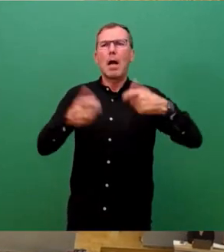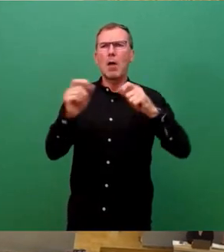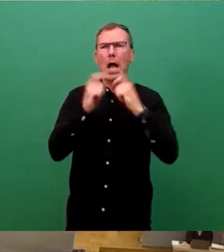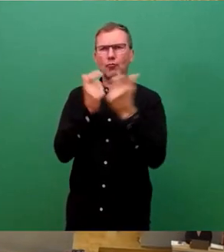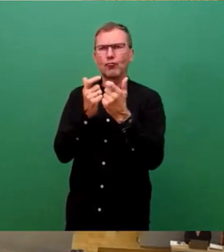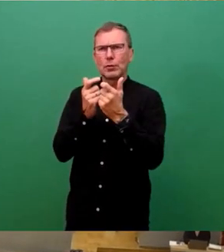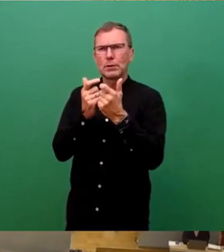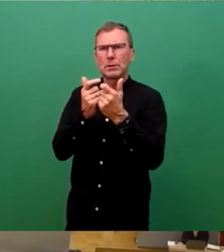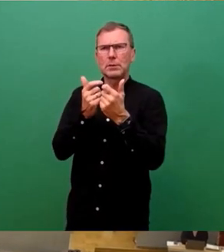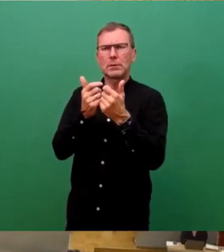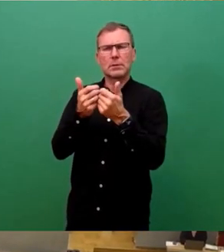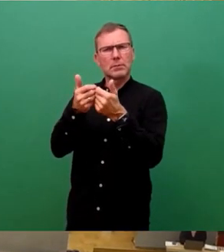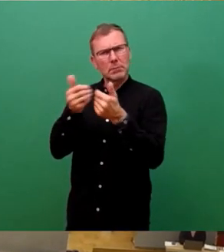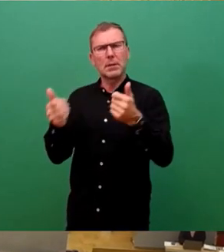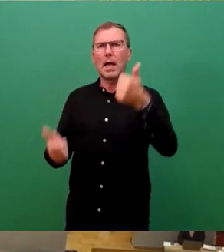der ursprünglichen Vorlage.